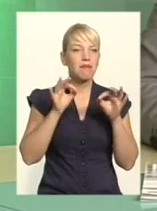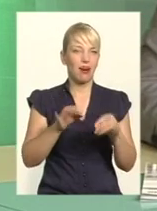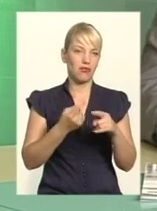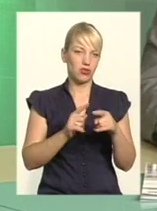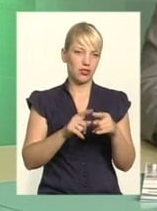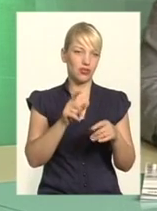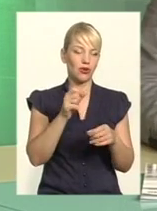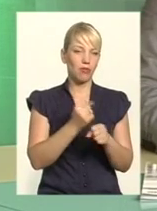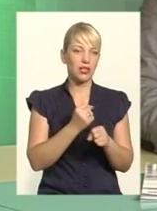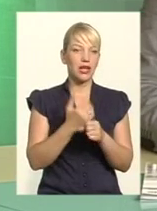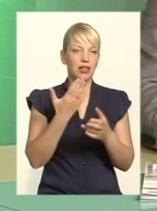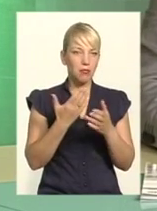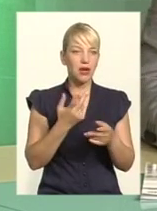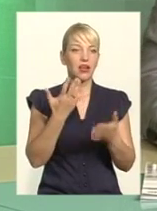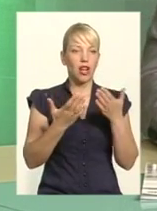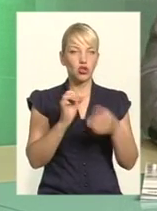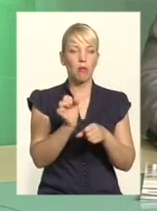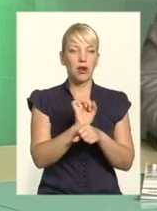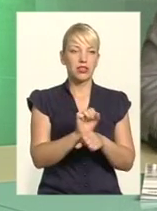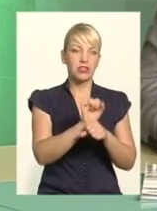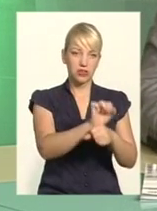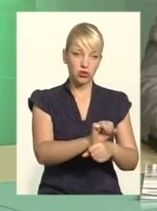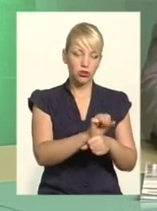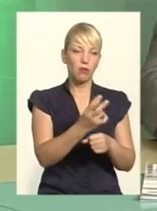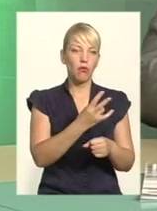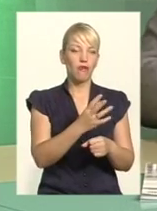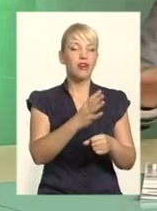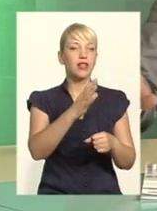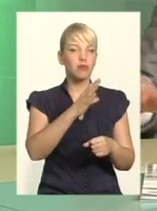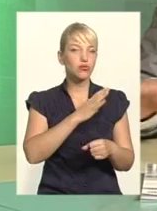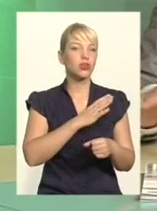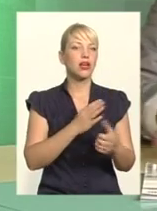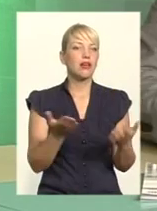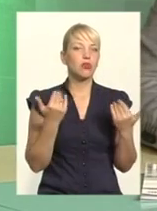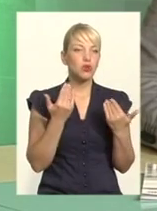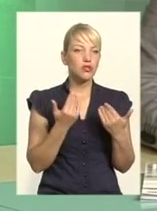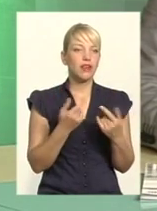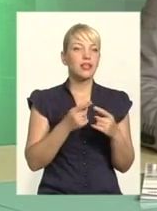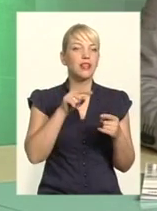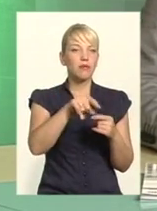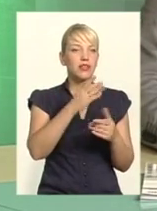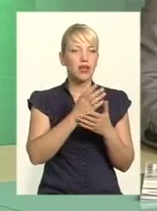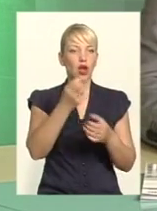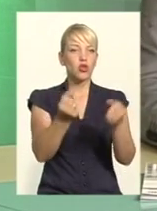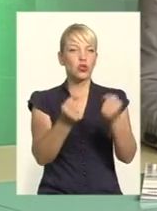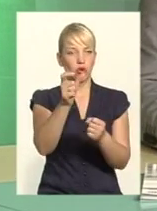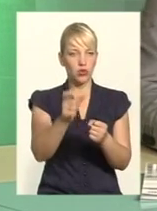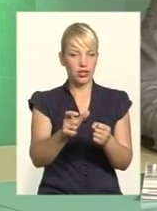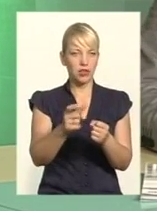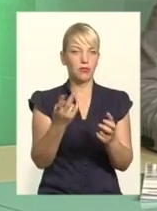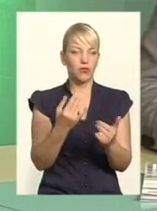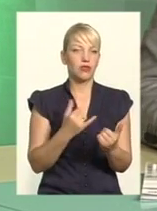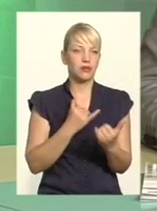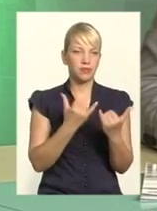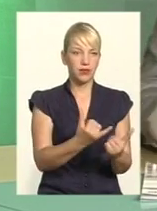Але насправді цих вантажівок має бути в сотні разів більше. Сьогодні дороги, які робилися в 70-х роках і до 70-го року,